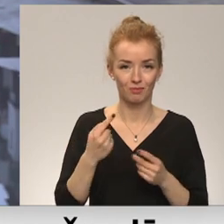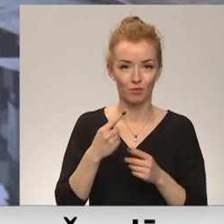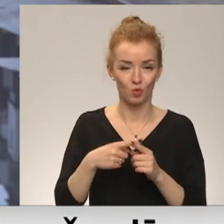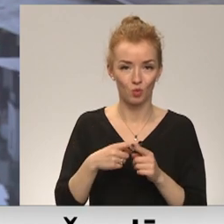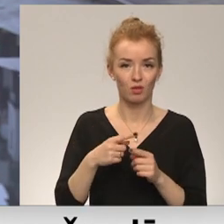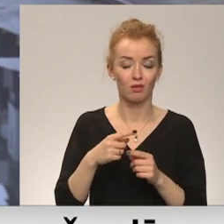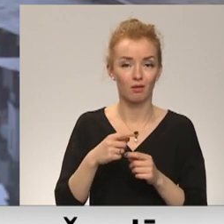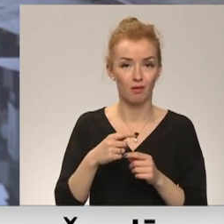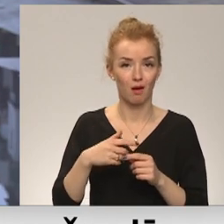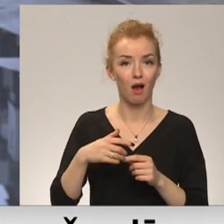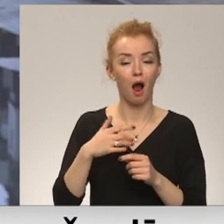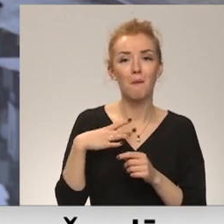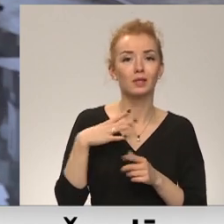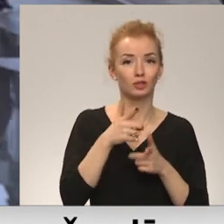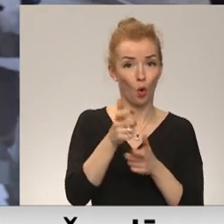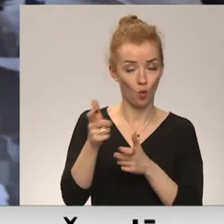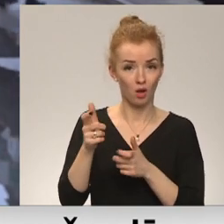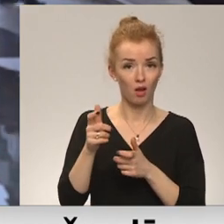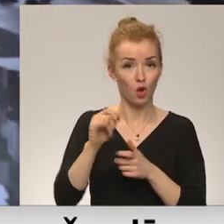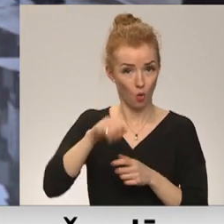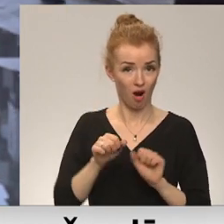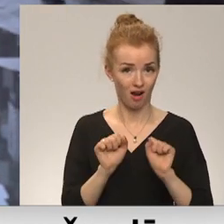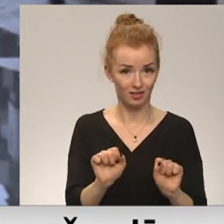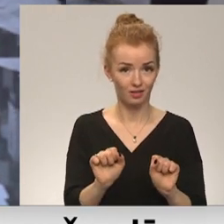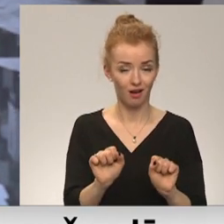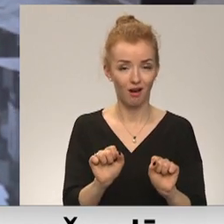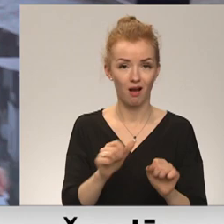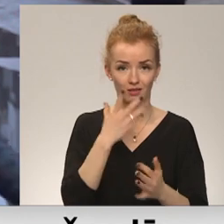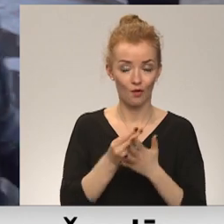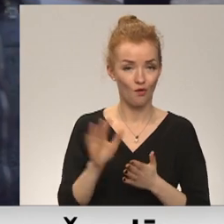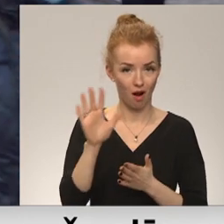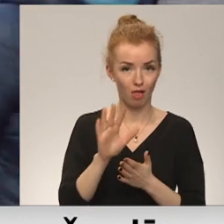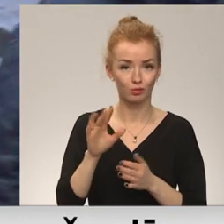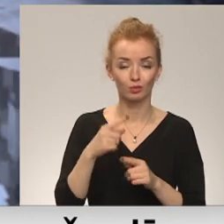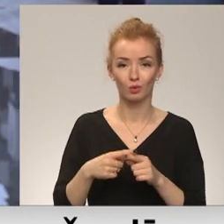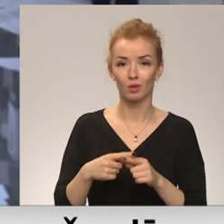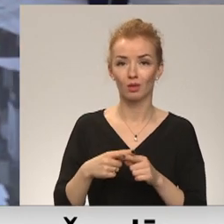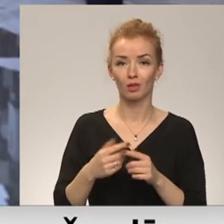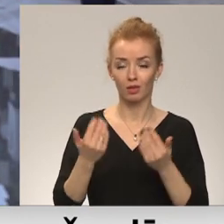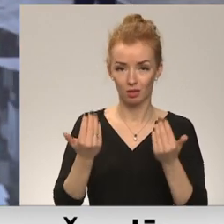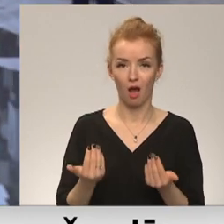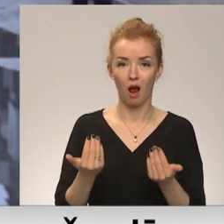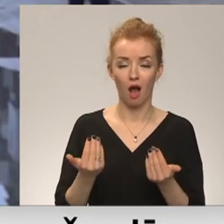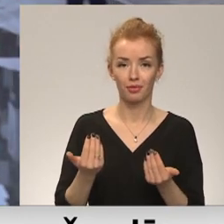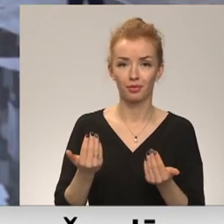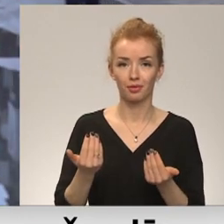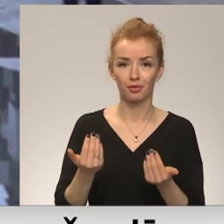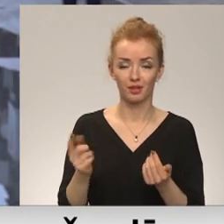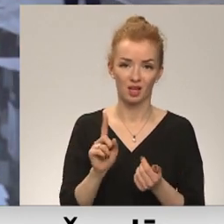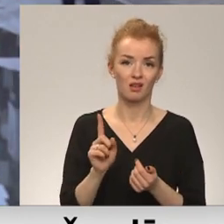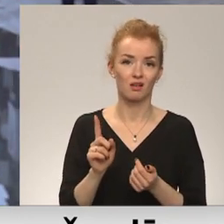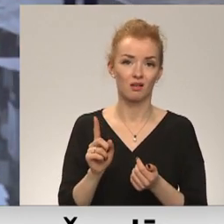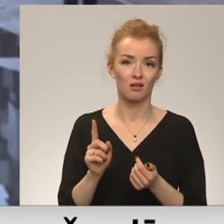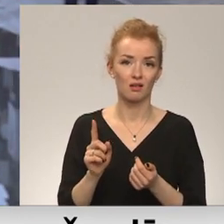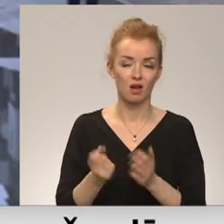pielieto bruņotu spēku. Tas ir tikai pašais sargājoties un brīdin, ka tagad ir izvērsta tāda masīva